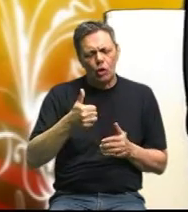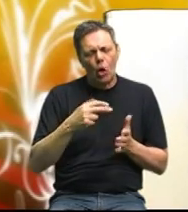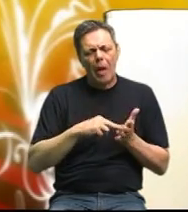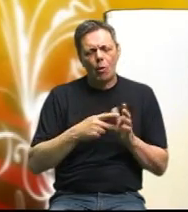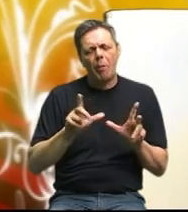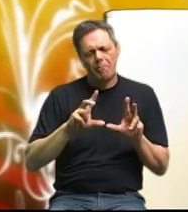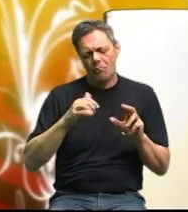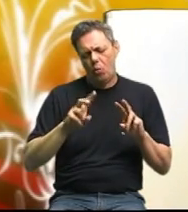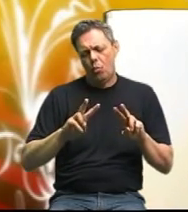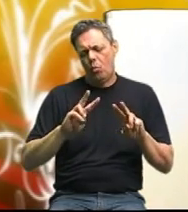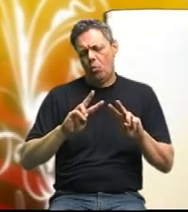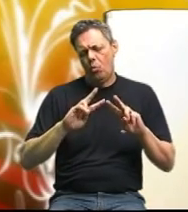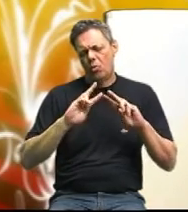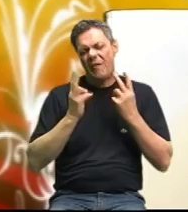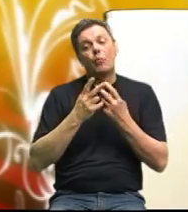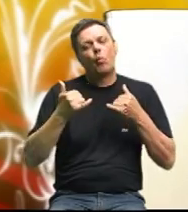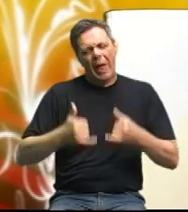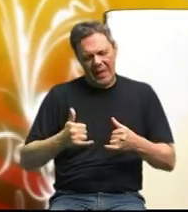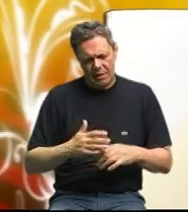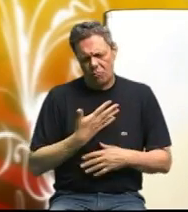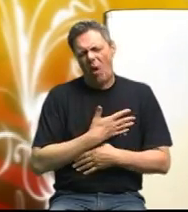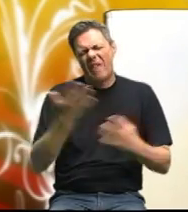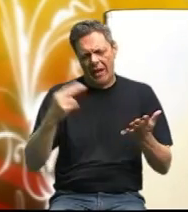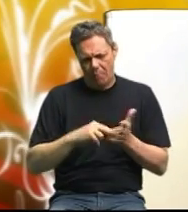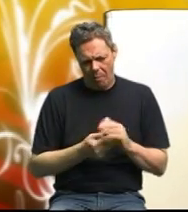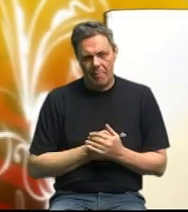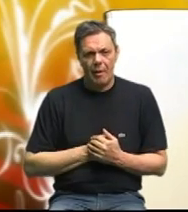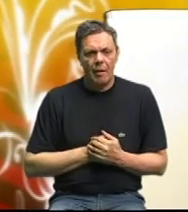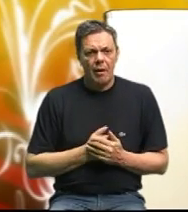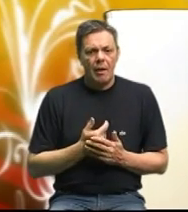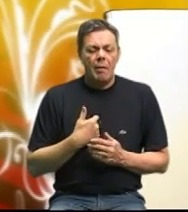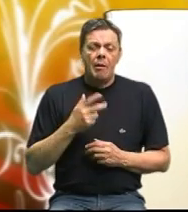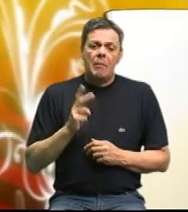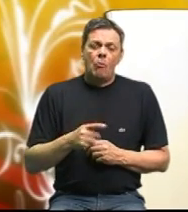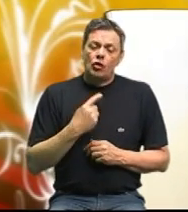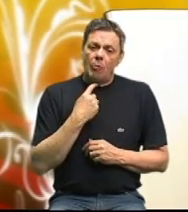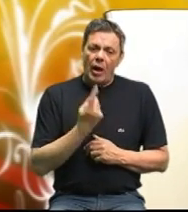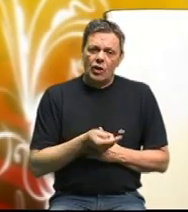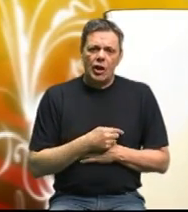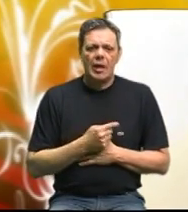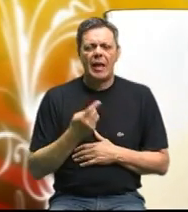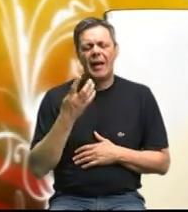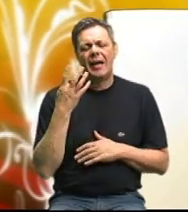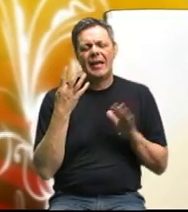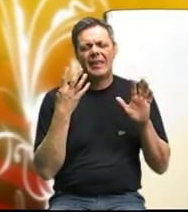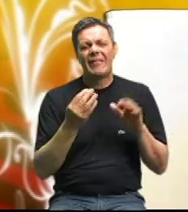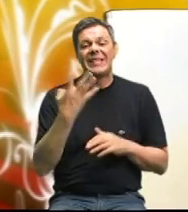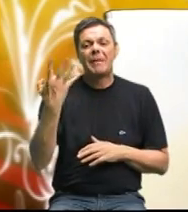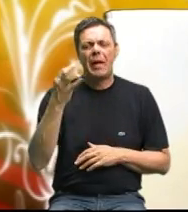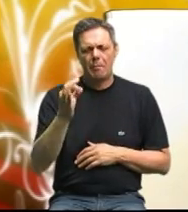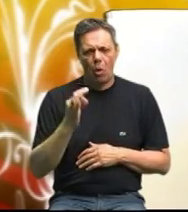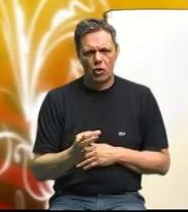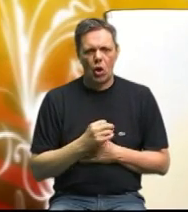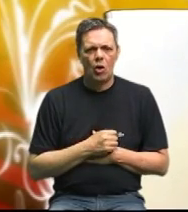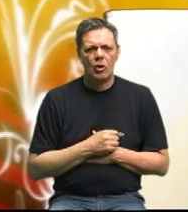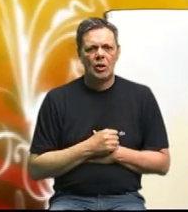u svijetu, današnji problem, veliki problem. Možemo reći da 95%